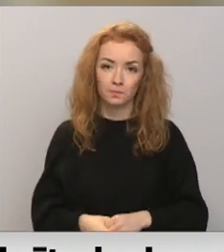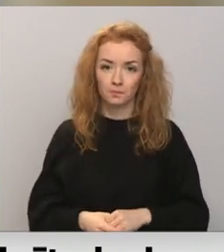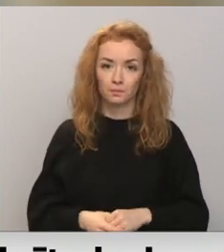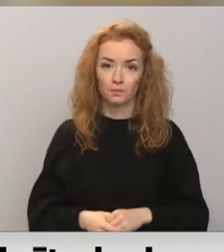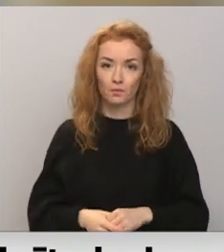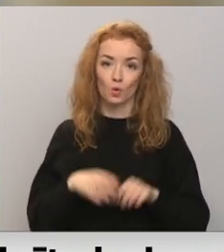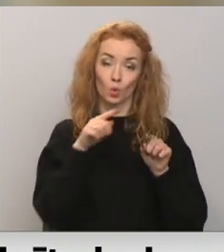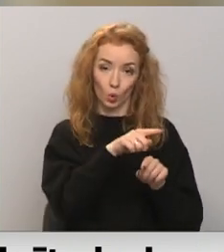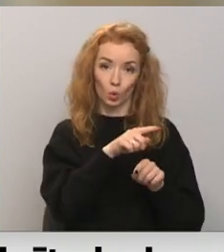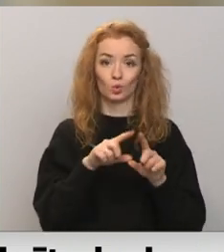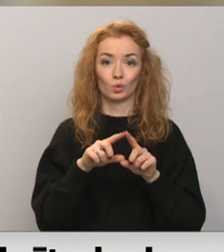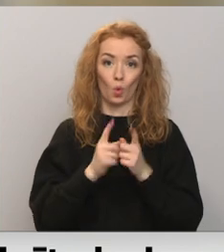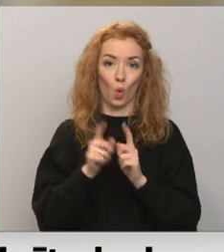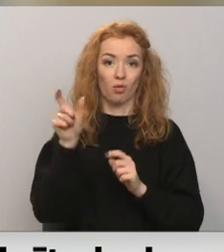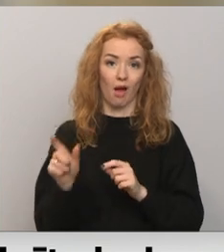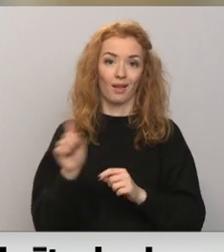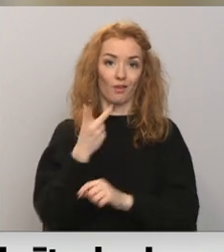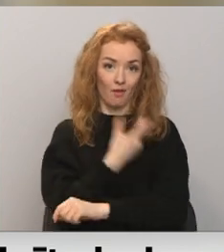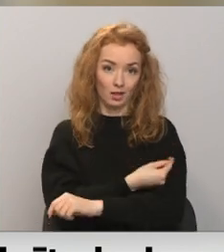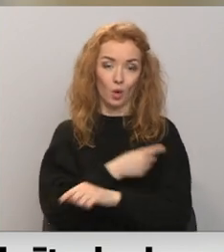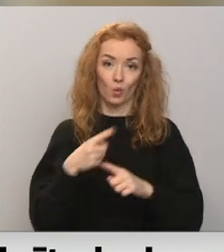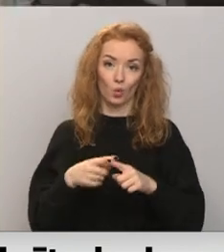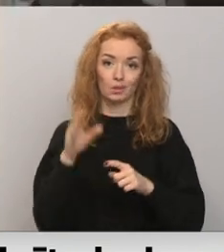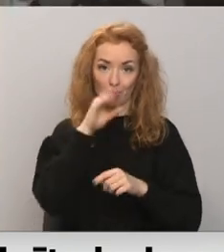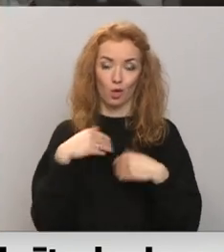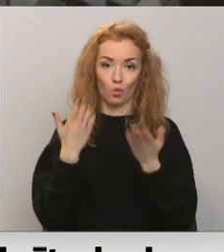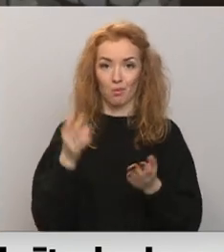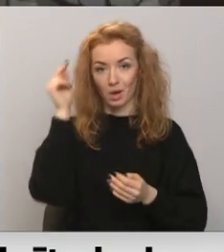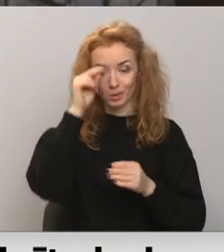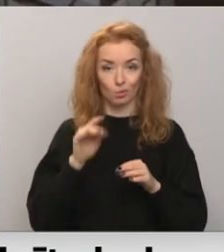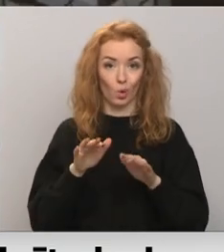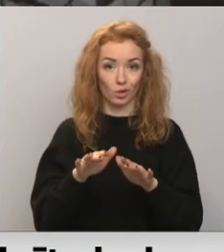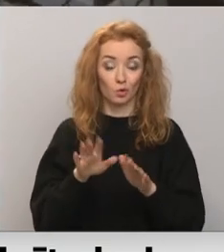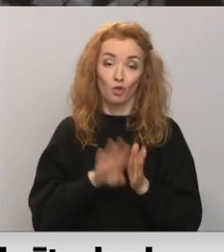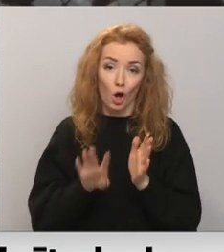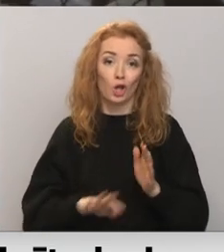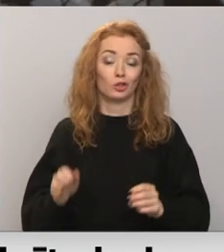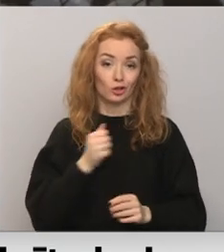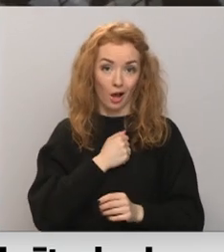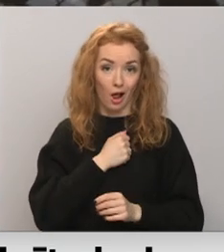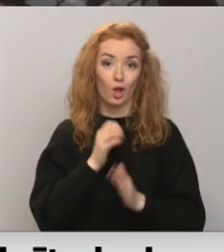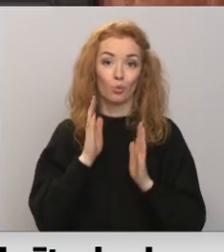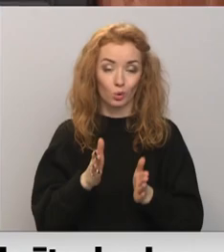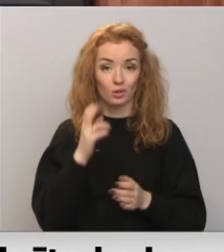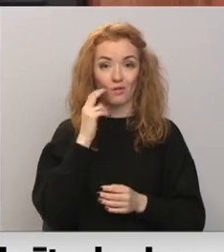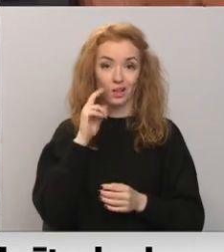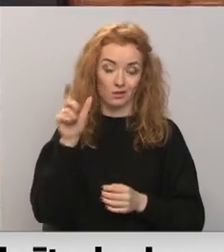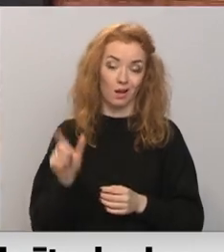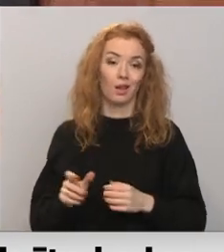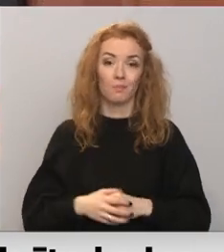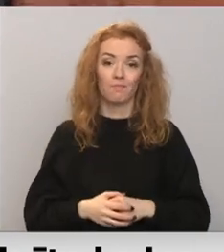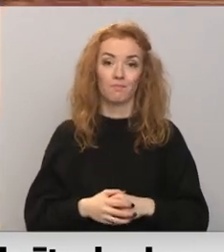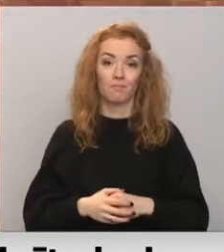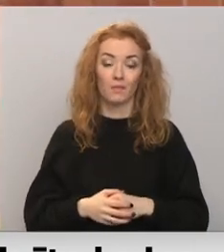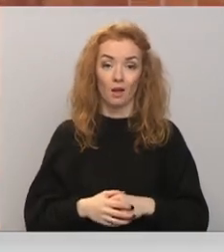kurā skolotāji ir vakcinēti un spējas nodrošināt mācību procesu. Žēl, protams, būs vecākiem. Rēģējot uz